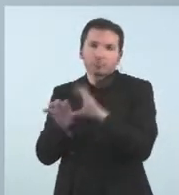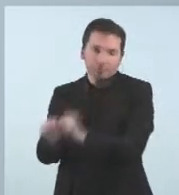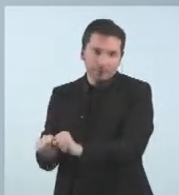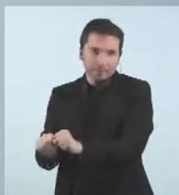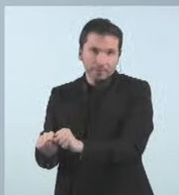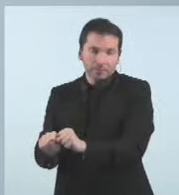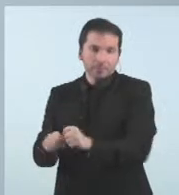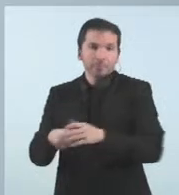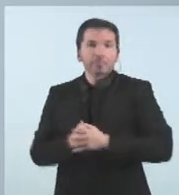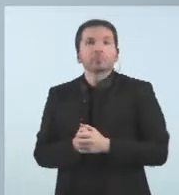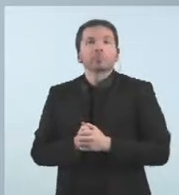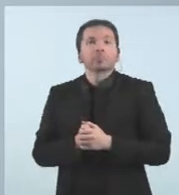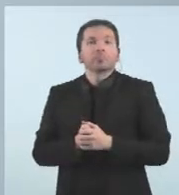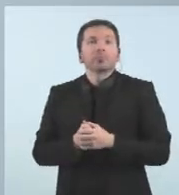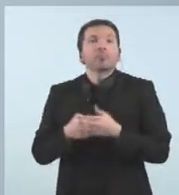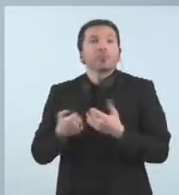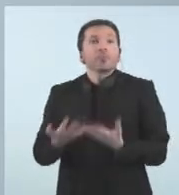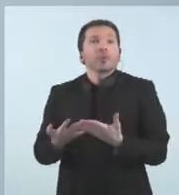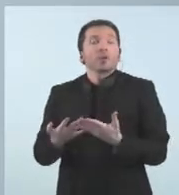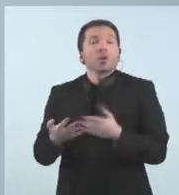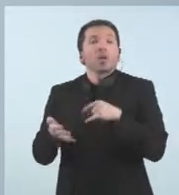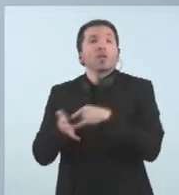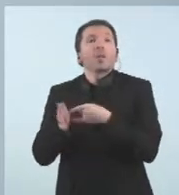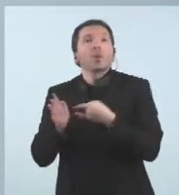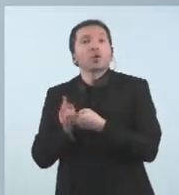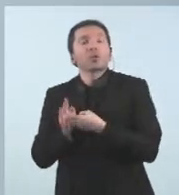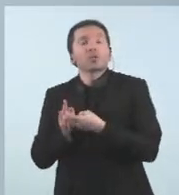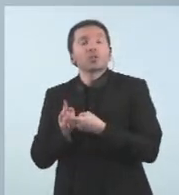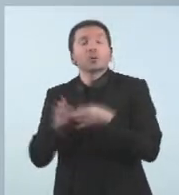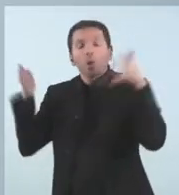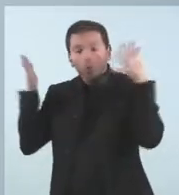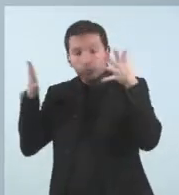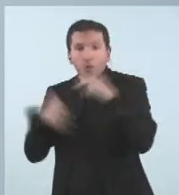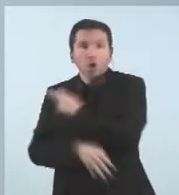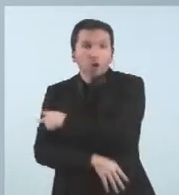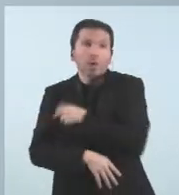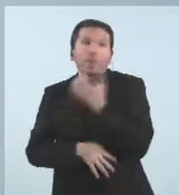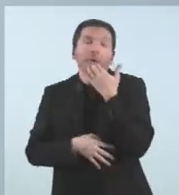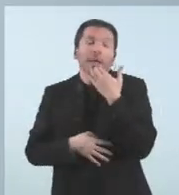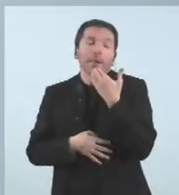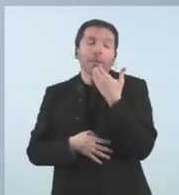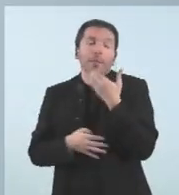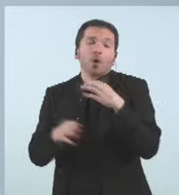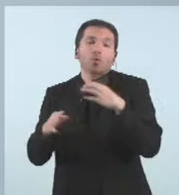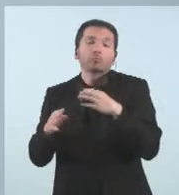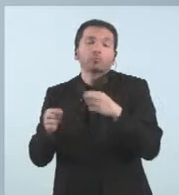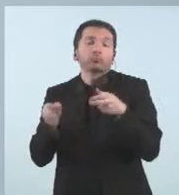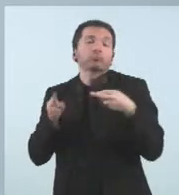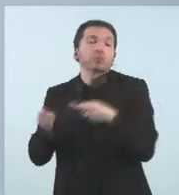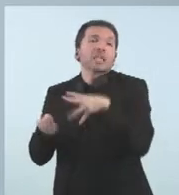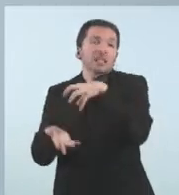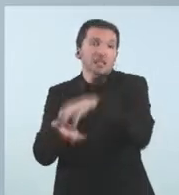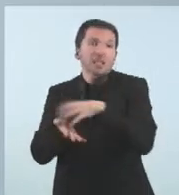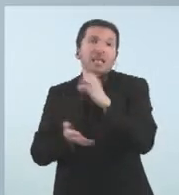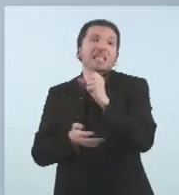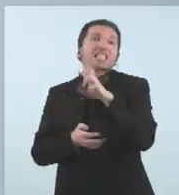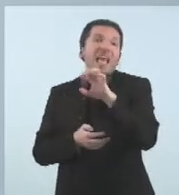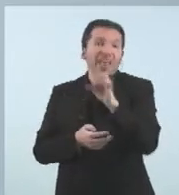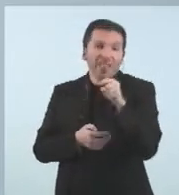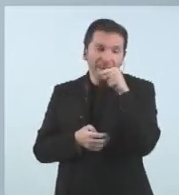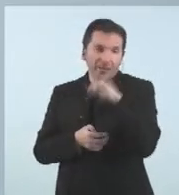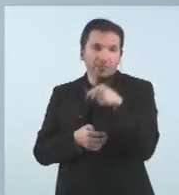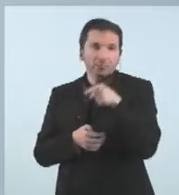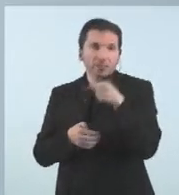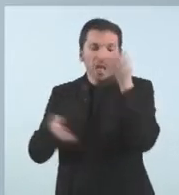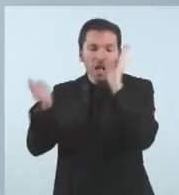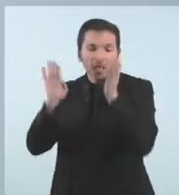dispositius diríem assistencials hospitalaris com pot ser la planta del cedre que està preparada per tractar pacients